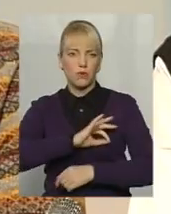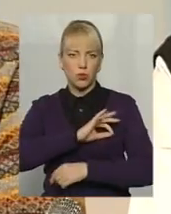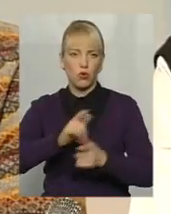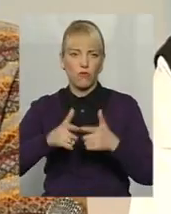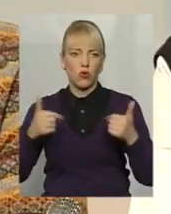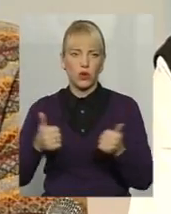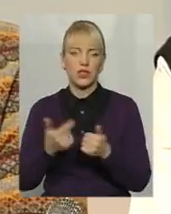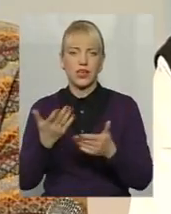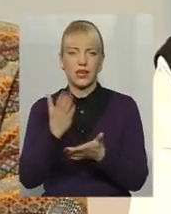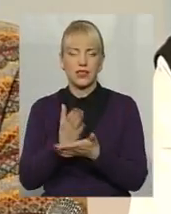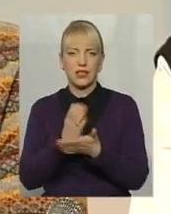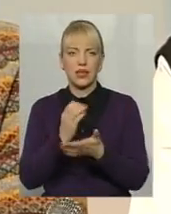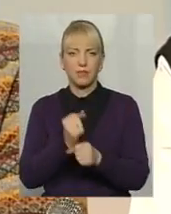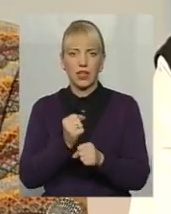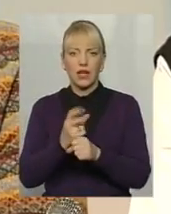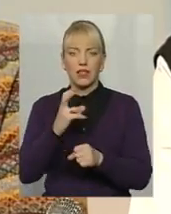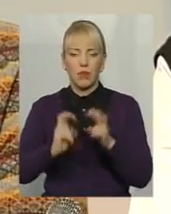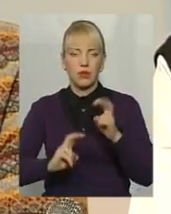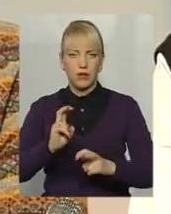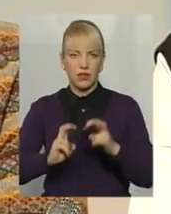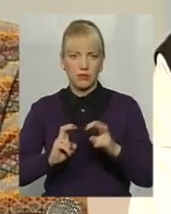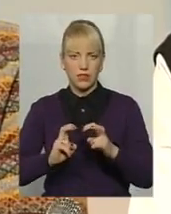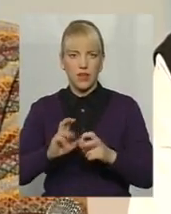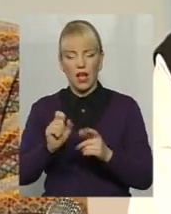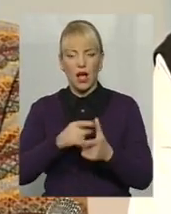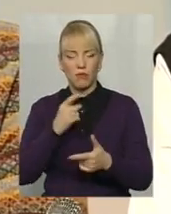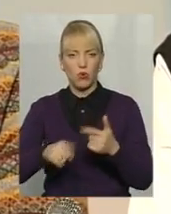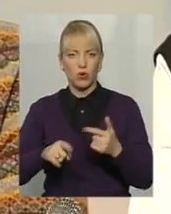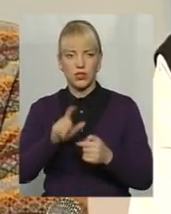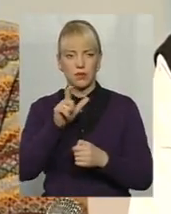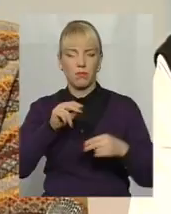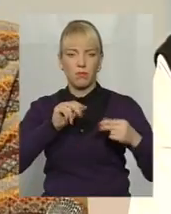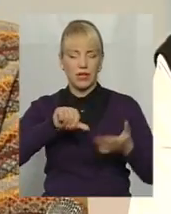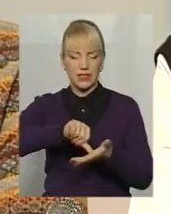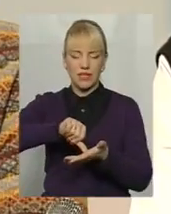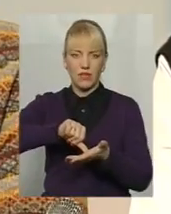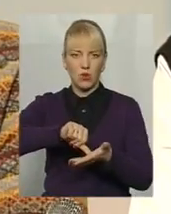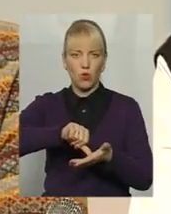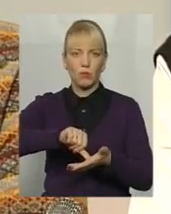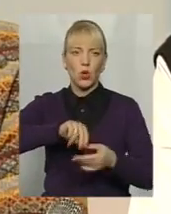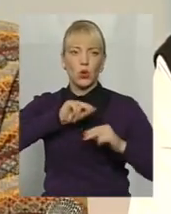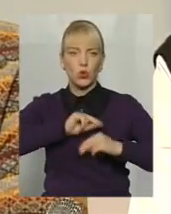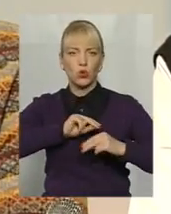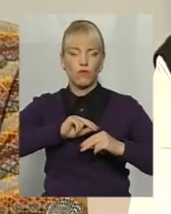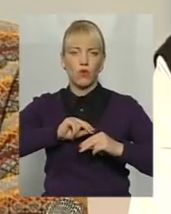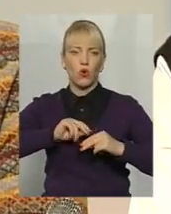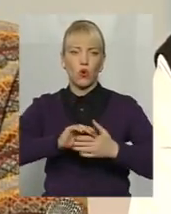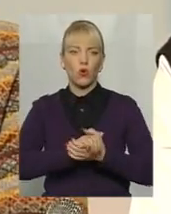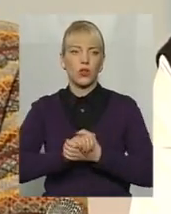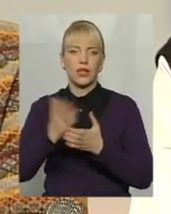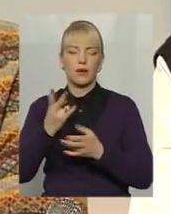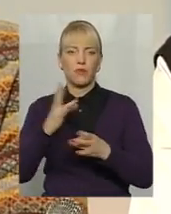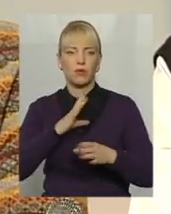первиною проспілковою організацією, яка буде діяти на підприємстві, або з представником трудового колективу, який має бути вільно